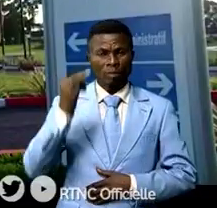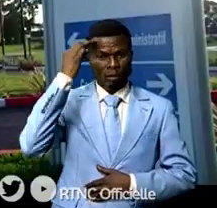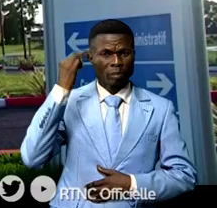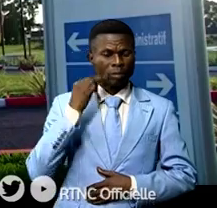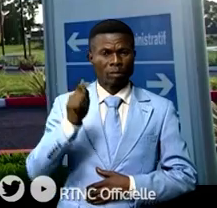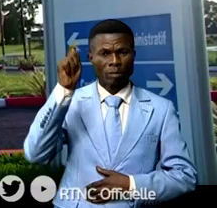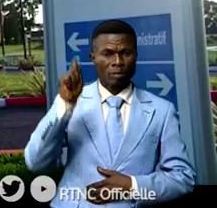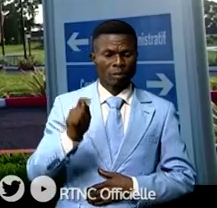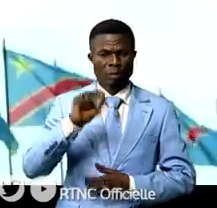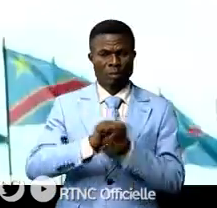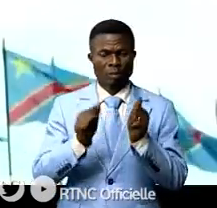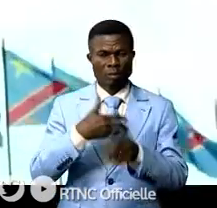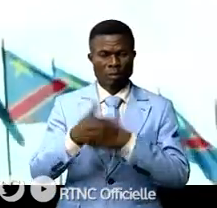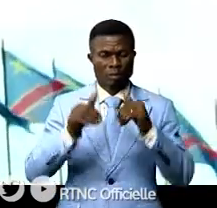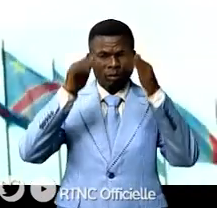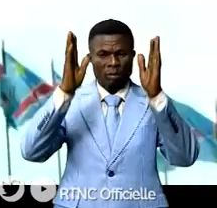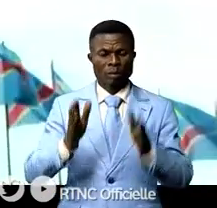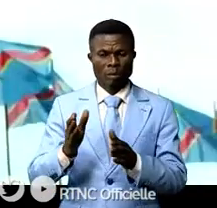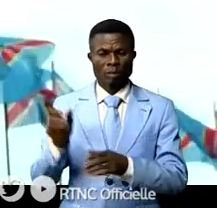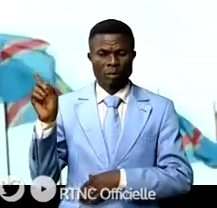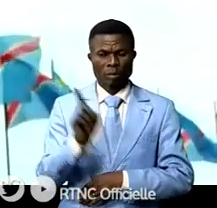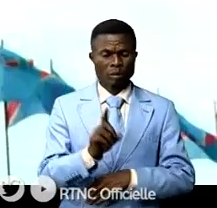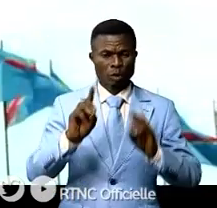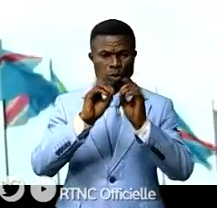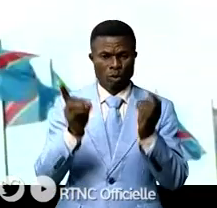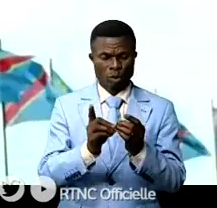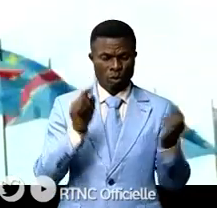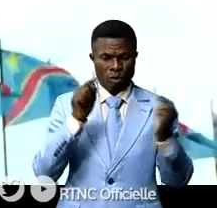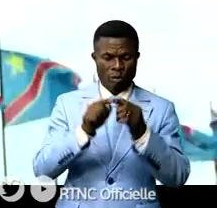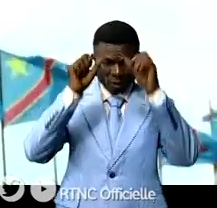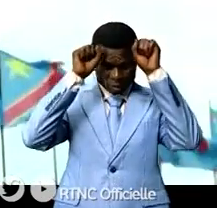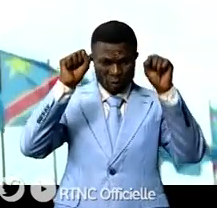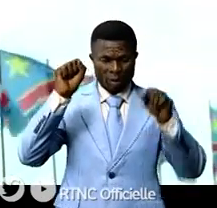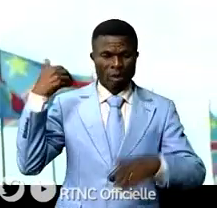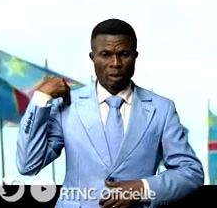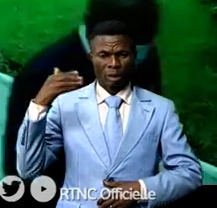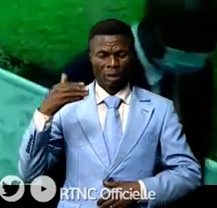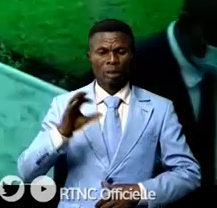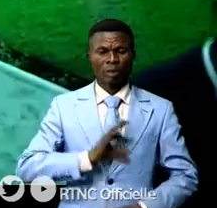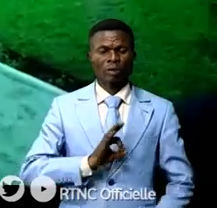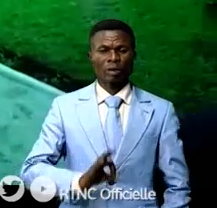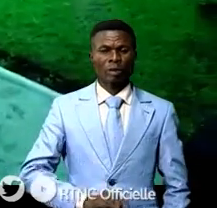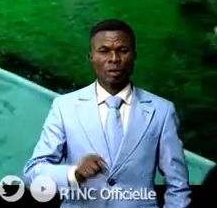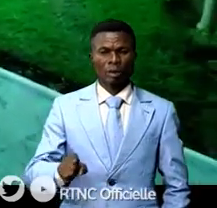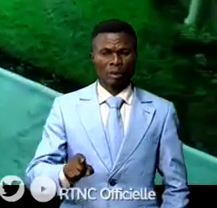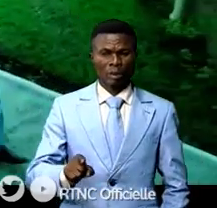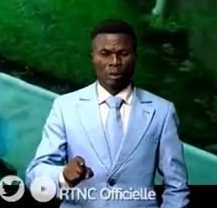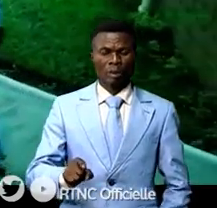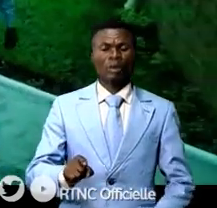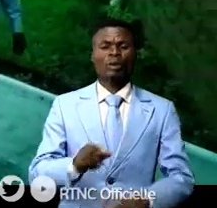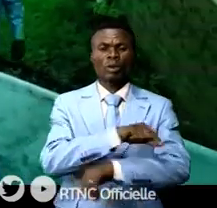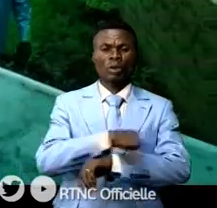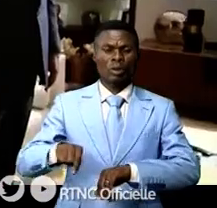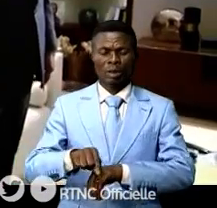tchadien des Affaires étrangères, a conduit une délégation auprès du chef de l'État, Félix Tshisekedi Tshilombo, à la cité